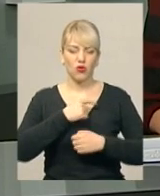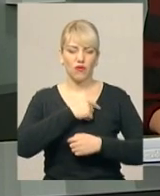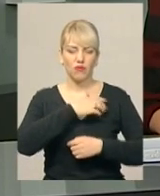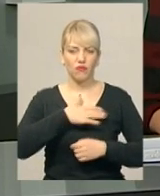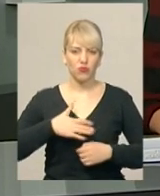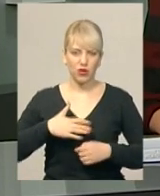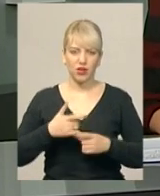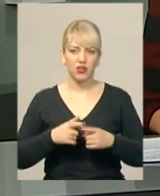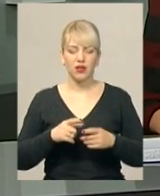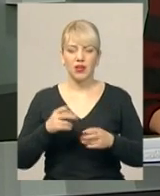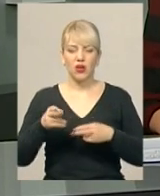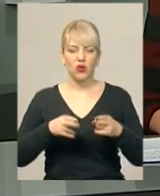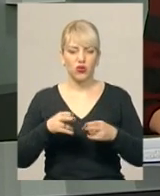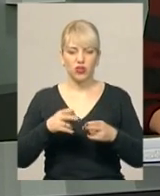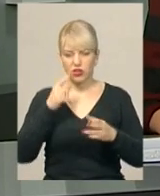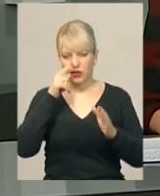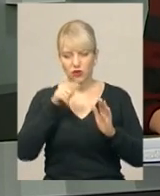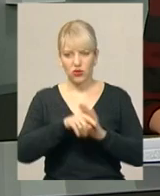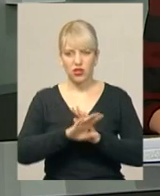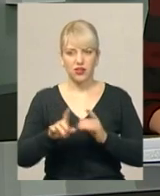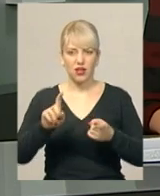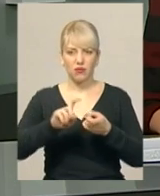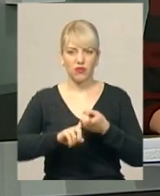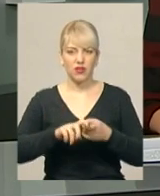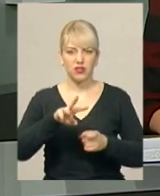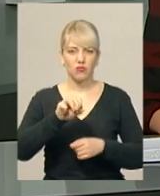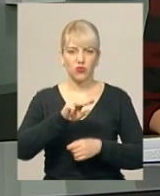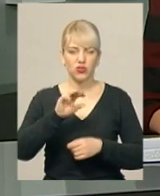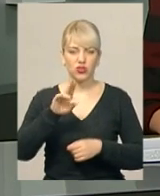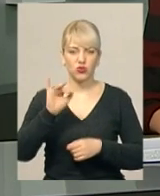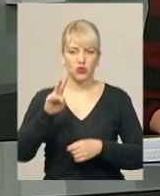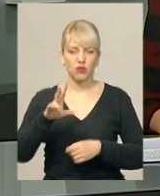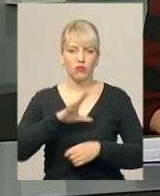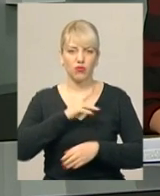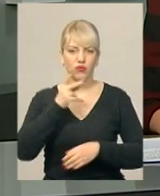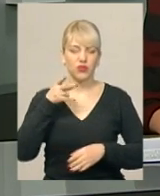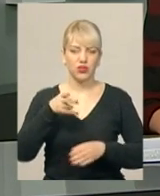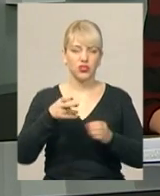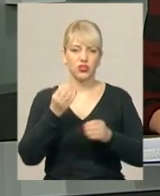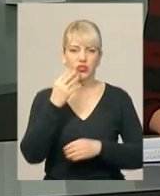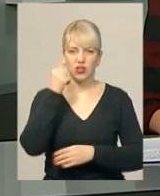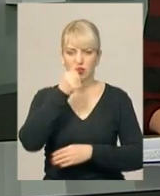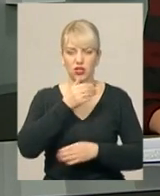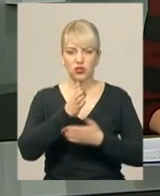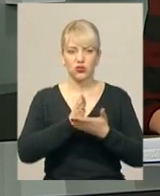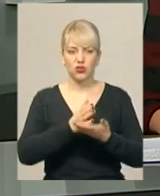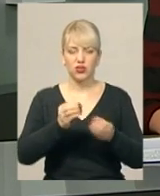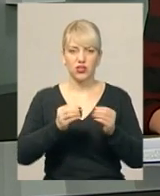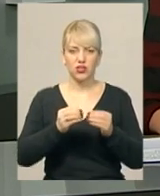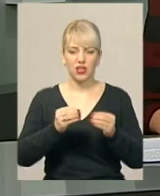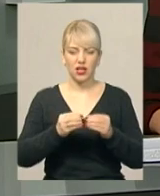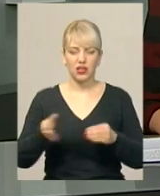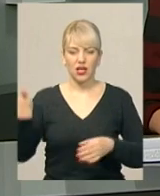Дзекар. У зоні проведення антитерористичної операції Микола Мужичук перебував з 2014 року. Служив у 10-й гірсько